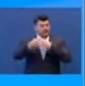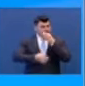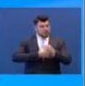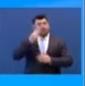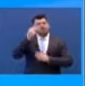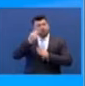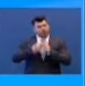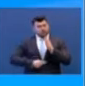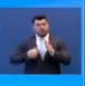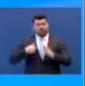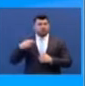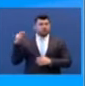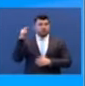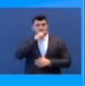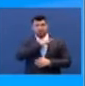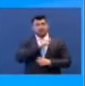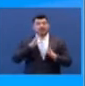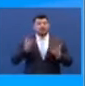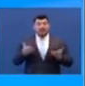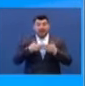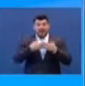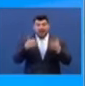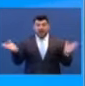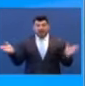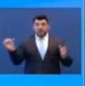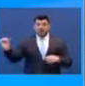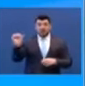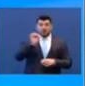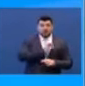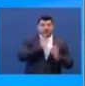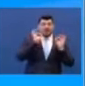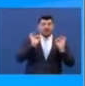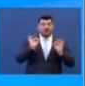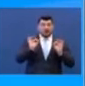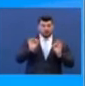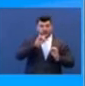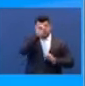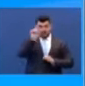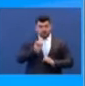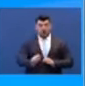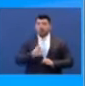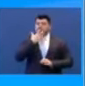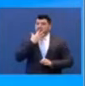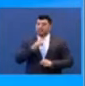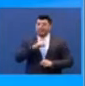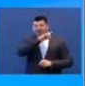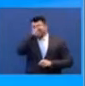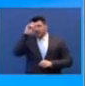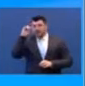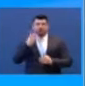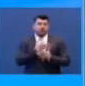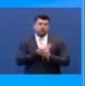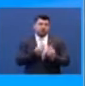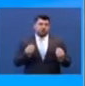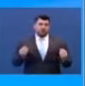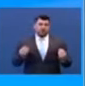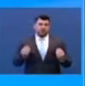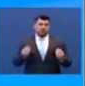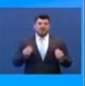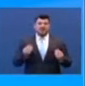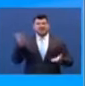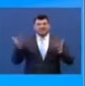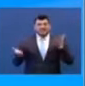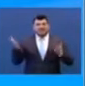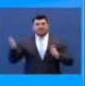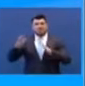το άνοιγμα και η επιστροφή στη νέα κανονικότητα είναι πιο δύσκολη άσκηση από το να κάτσουμε όλοι σπίτι μας και